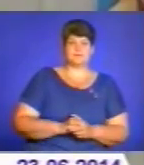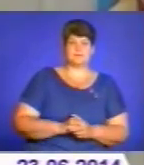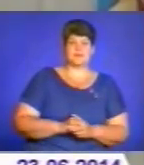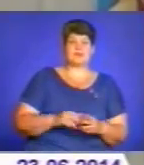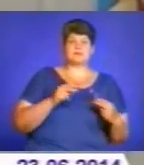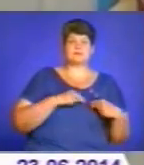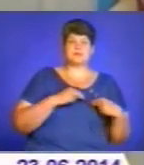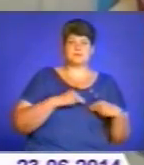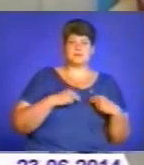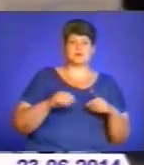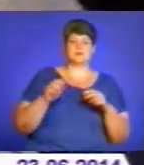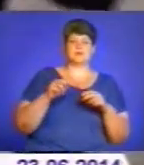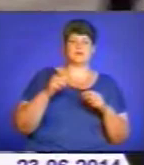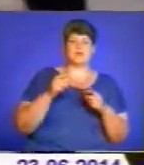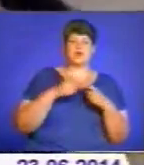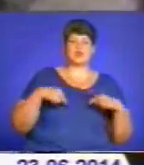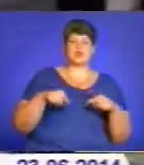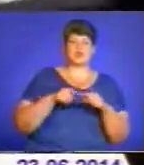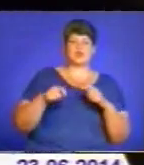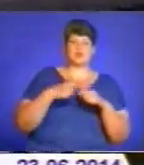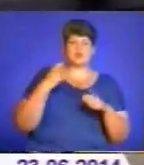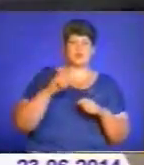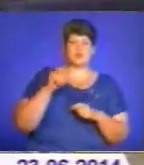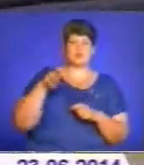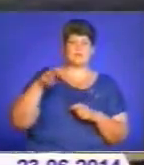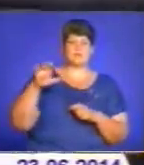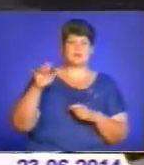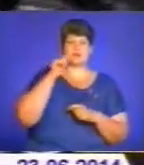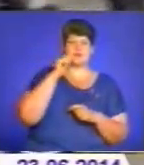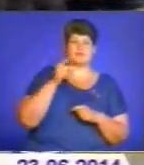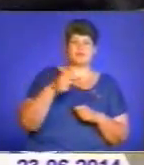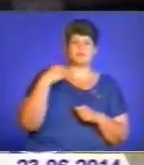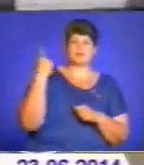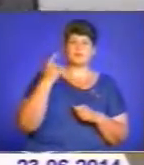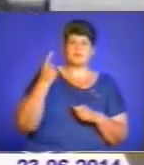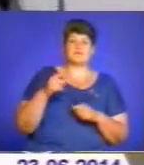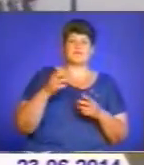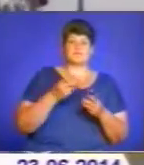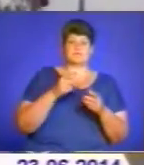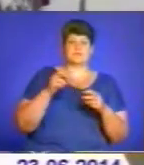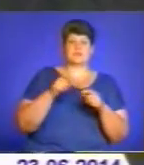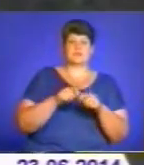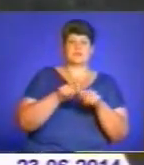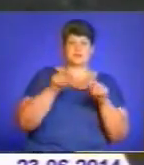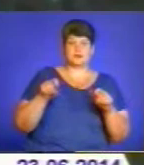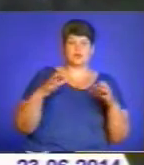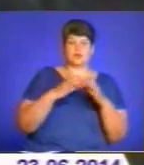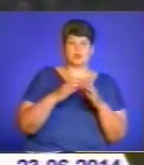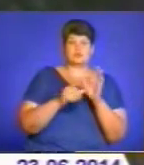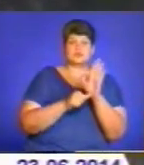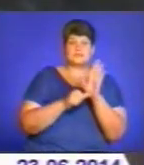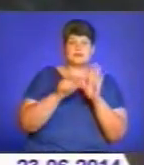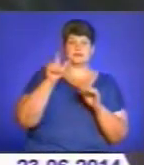Співробітки управління боротьби з організованою злочинністю управління МВС України в Тернопільській області викрили групу з шести осіб, котрі вчинили